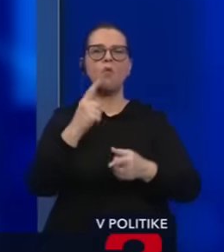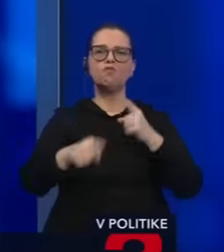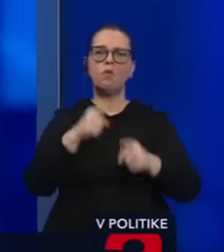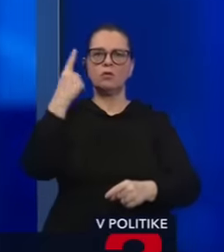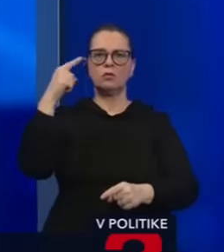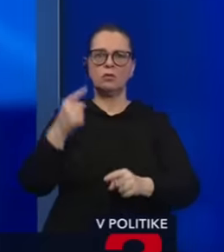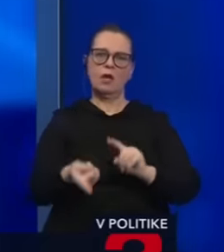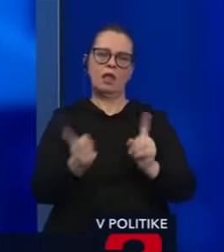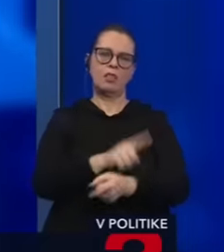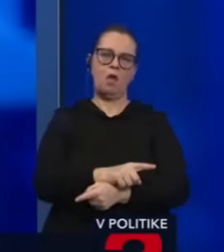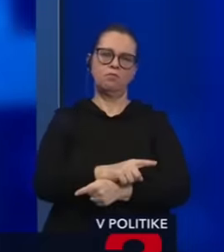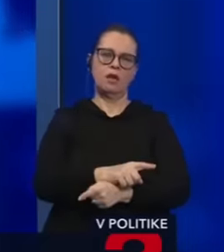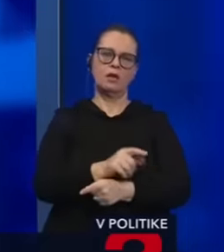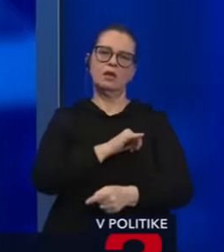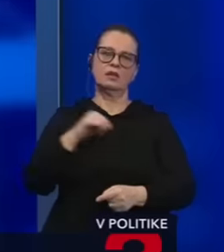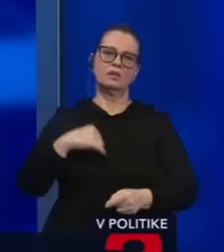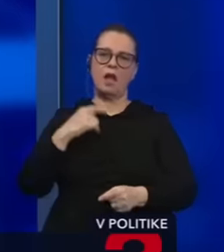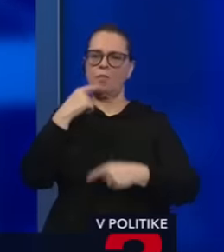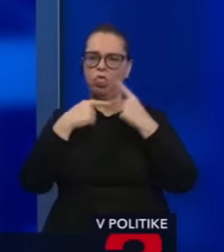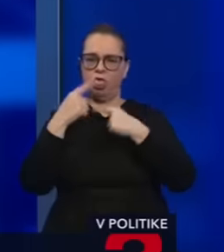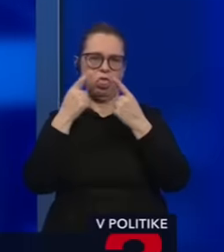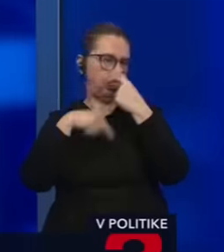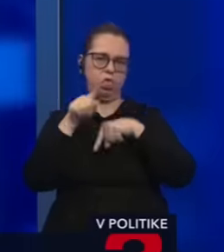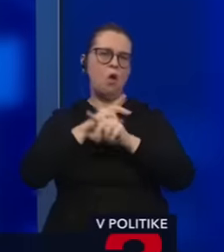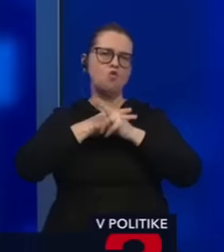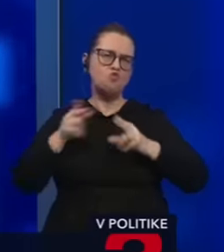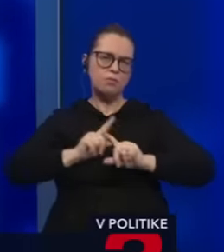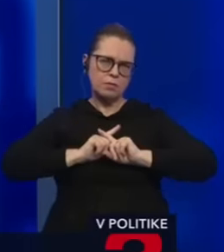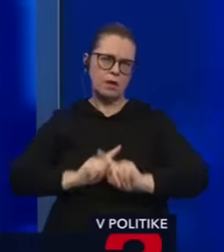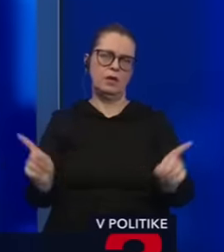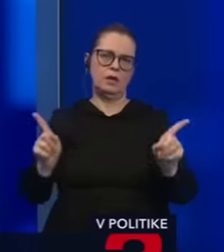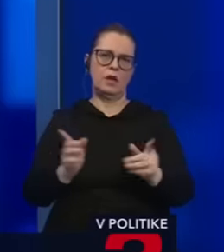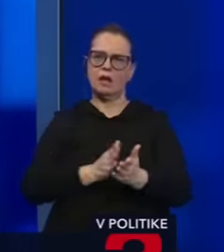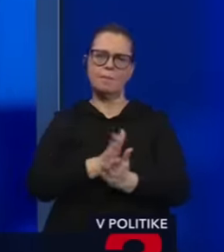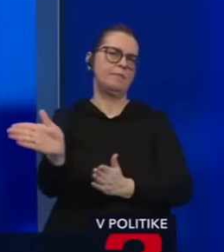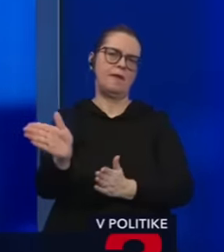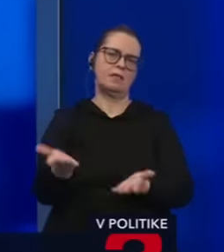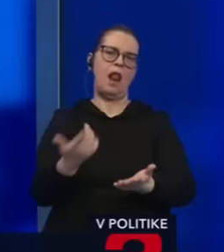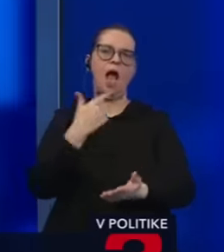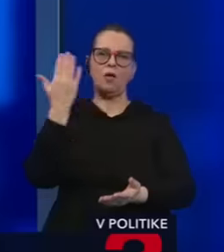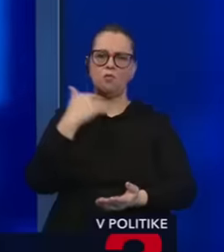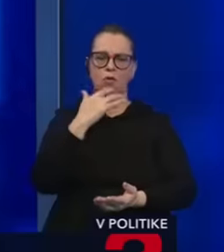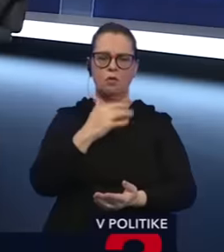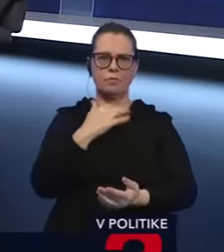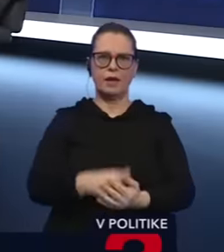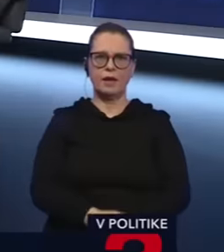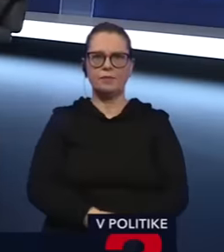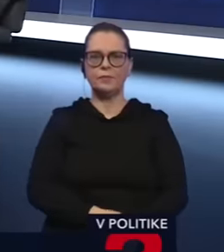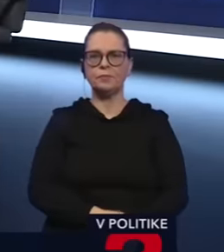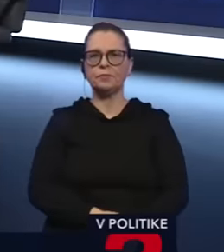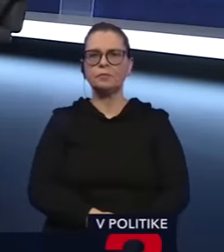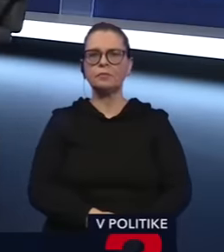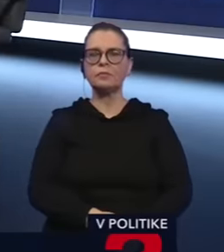zápätí si sám nakadil do úst a robí úplne iné veci, ako hlásal v tom prejave. Pán kolega, len